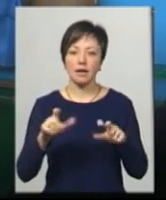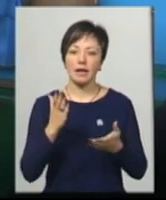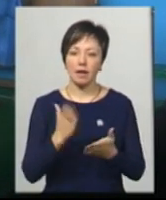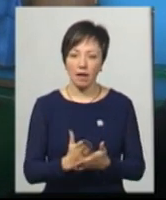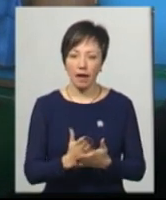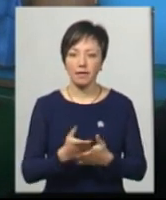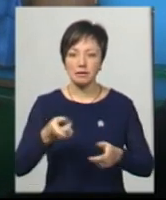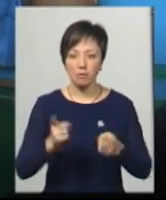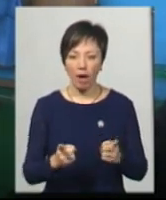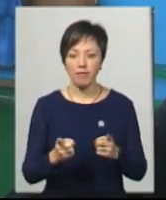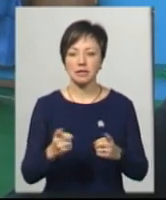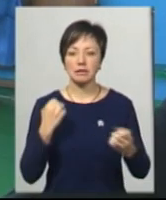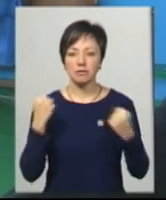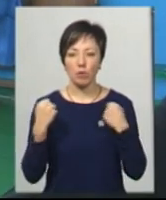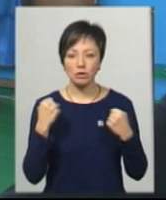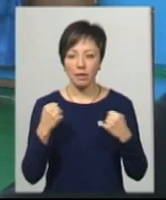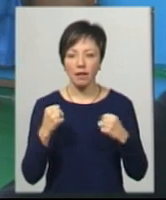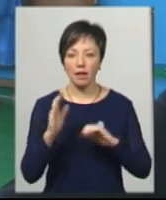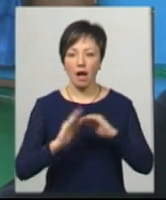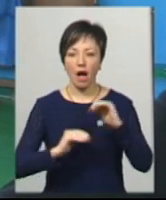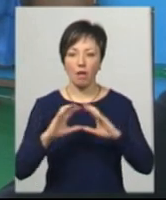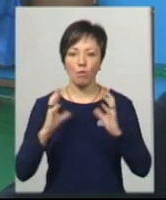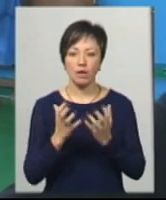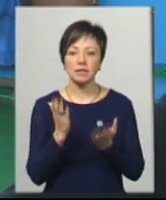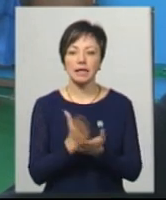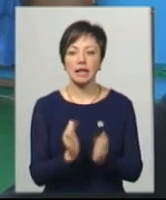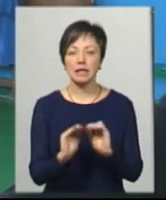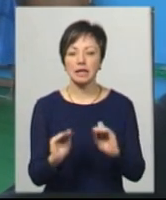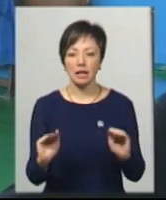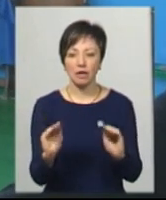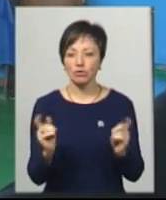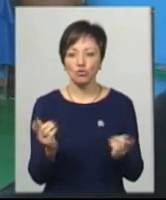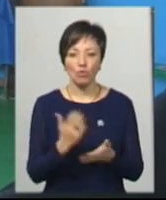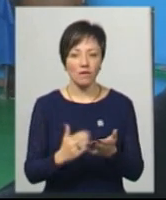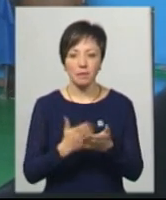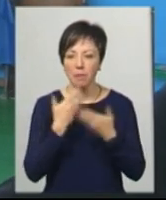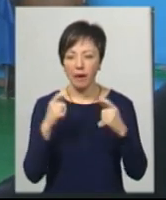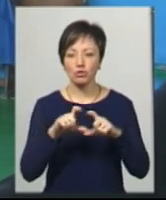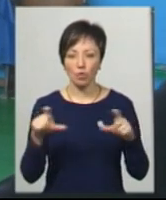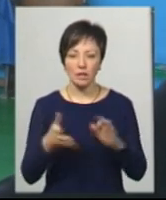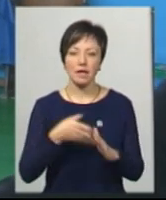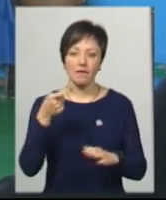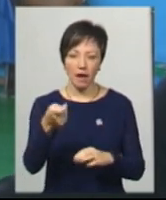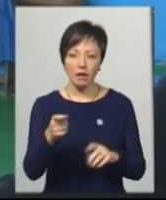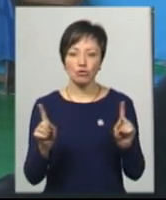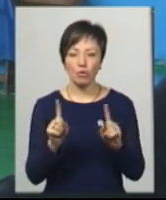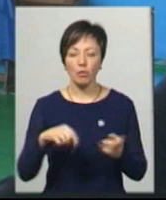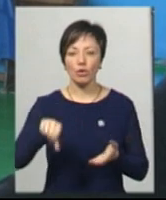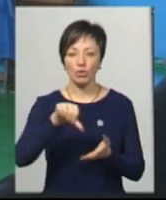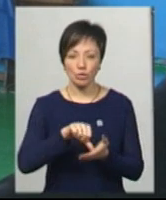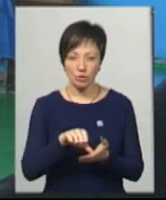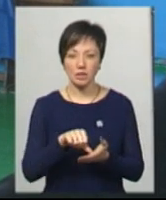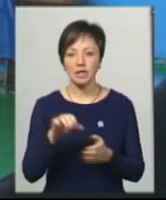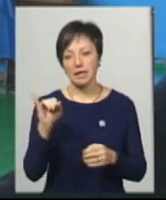є справжні гандболісти. Є таке, що дітей-гандболістів зовсім немає, але школа заявляється для того, щоб прийняти